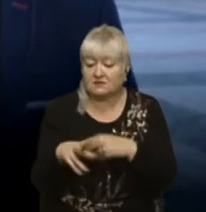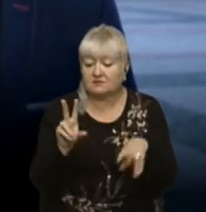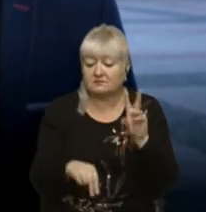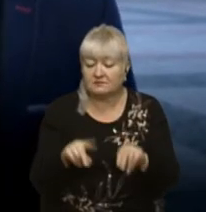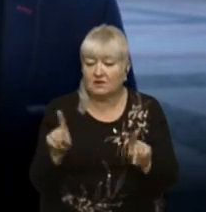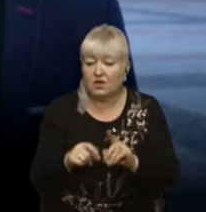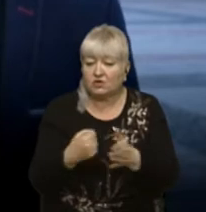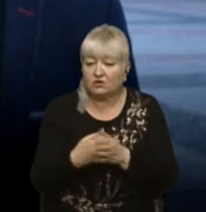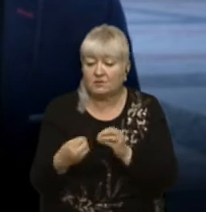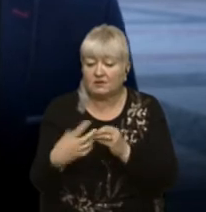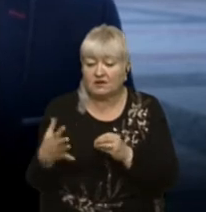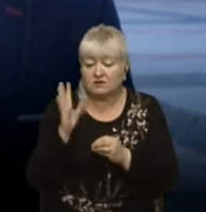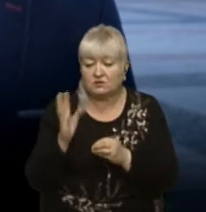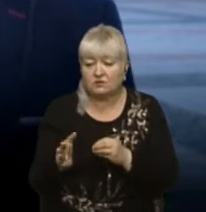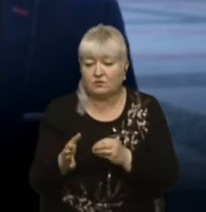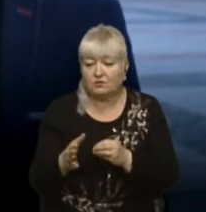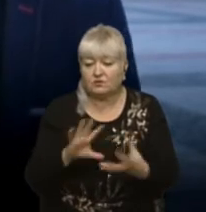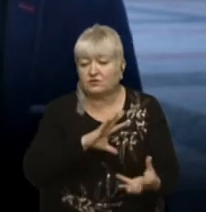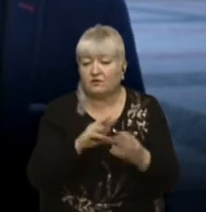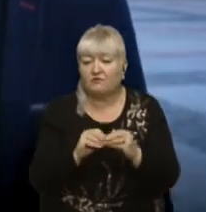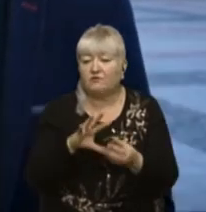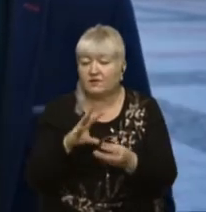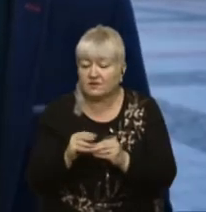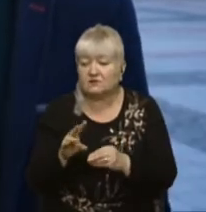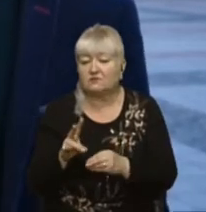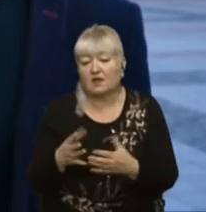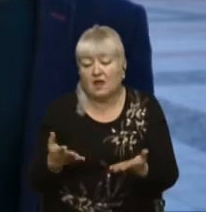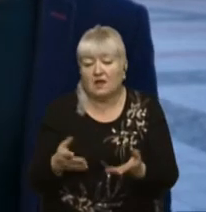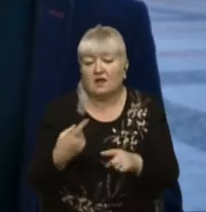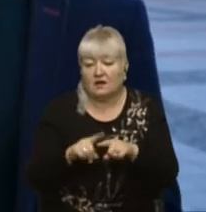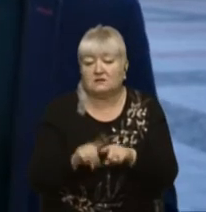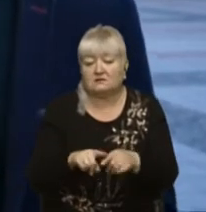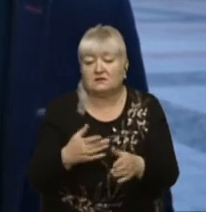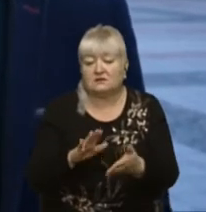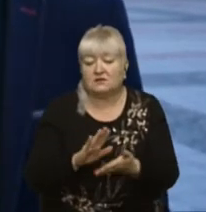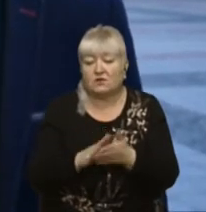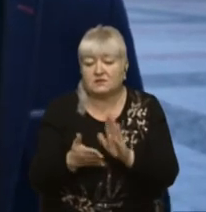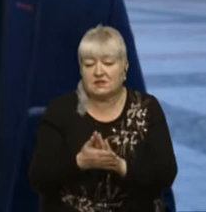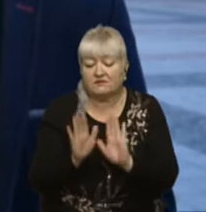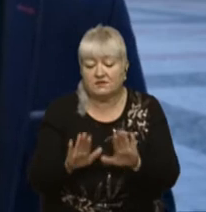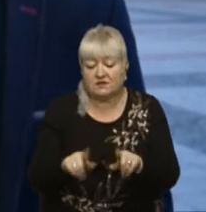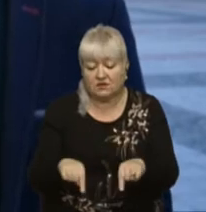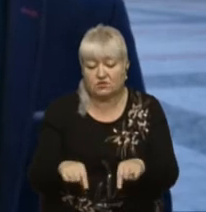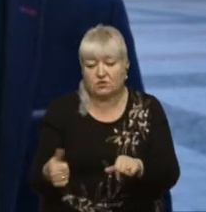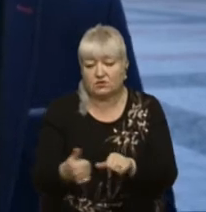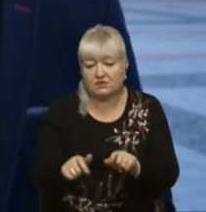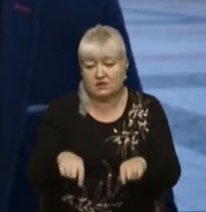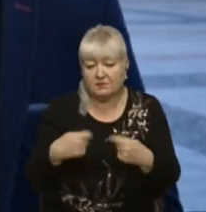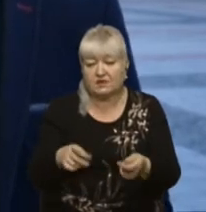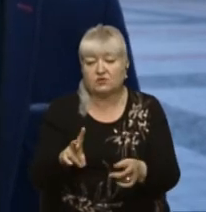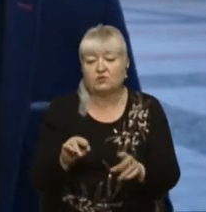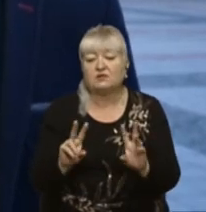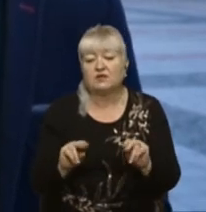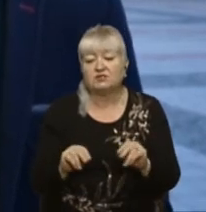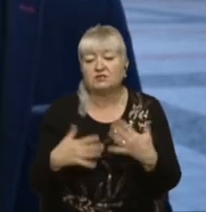що до 15-го будемо мати ці висновки. На жаль, в силу певних обставин висновки тільки цього тижня передадуть, але на щастя вже